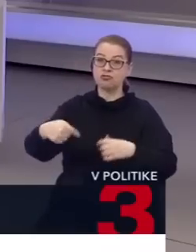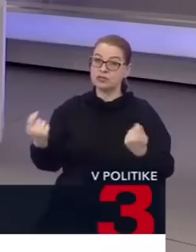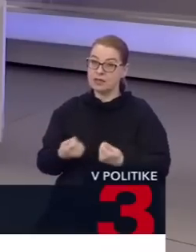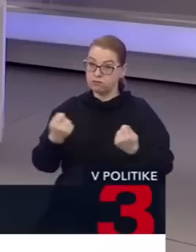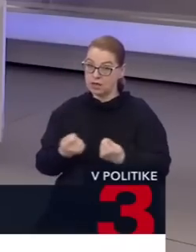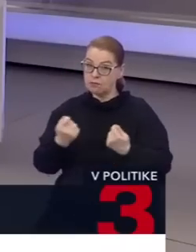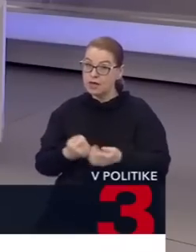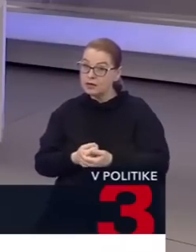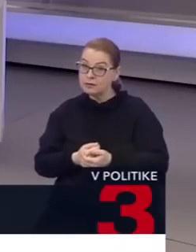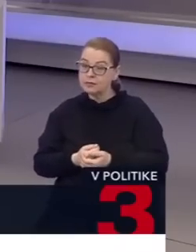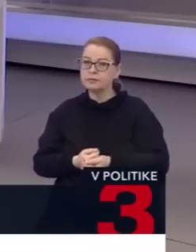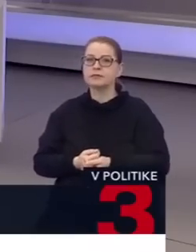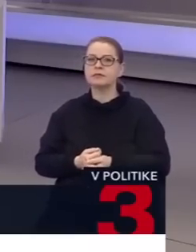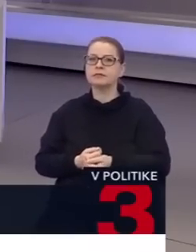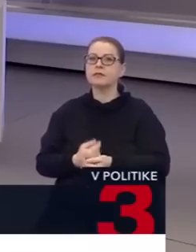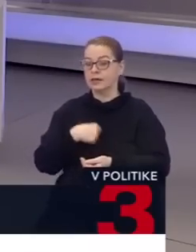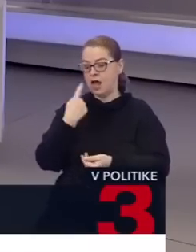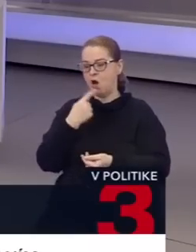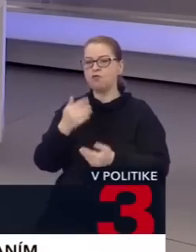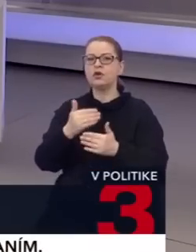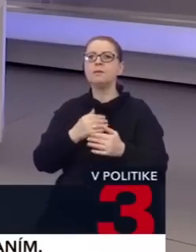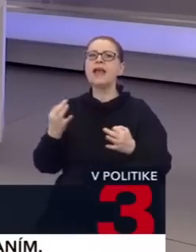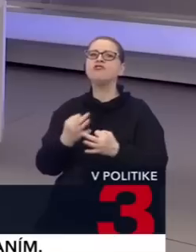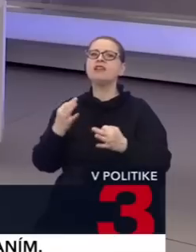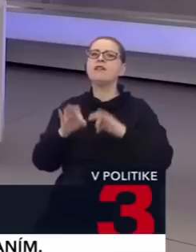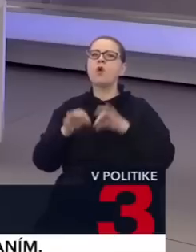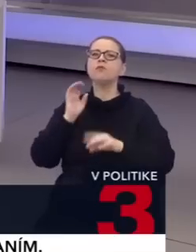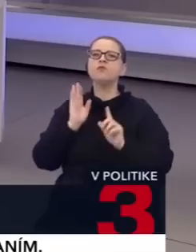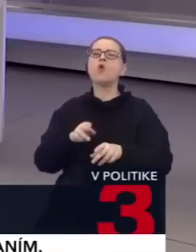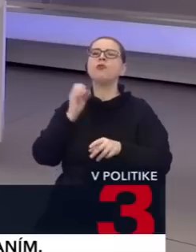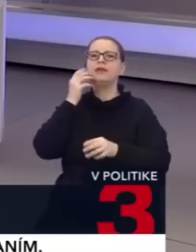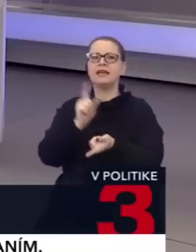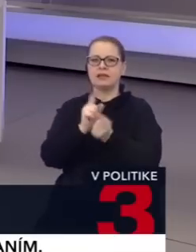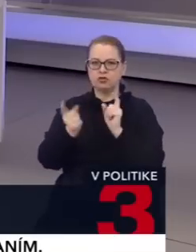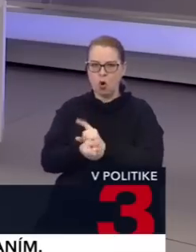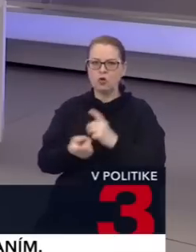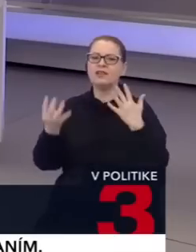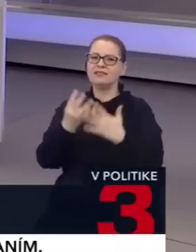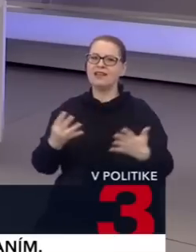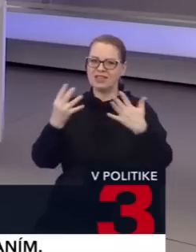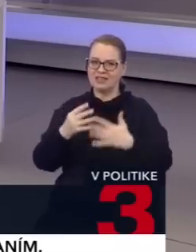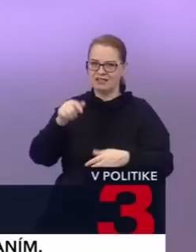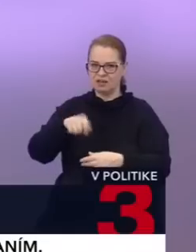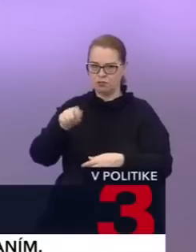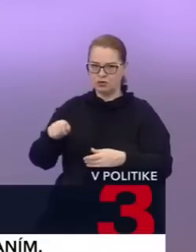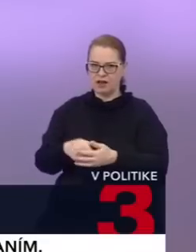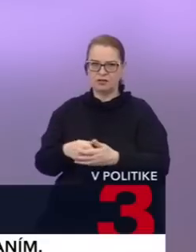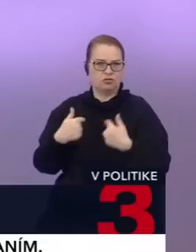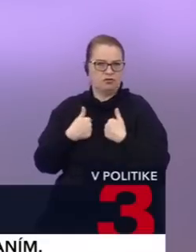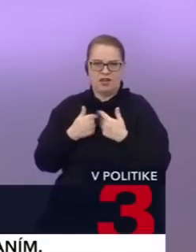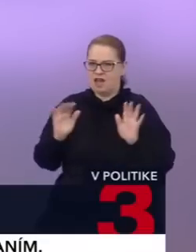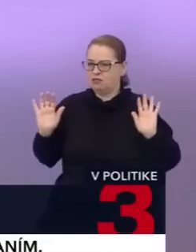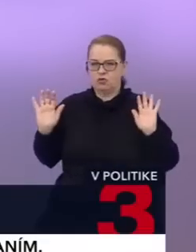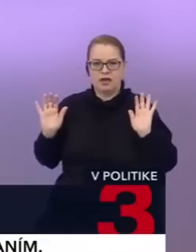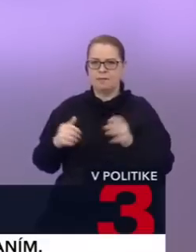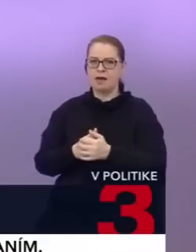ja hovorím, že prečasné voľby môžu byť vtedy, keď sa na nich dohodne 90 poslancov. Aj ja teda nemám v područí 90 poslancov.